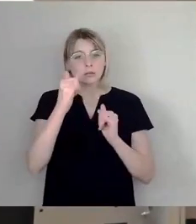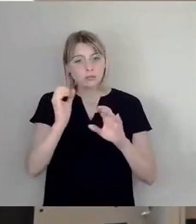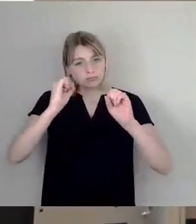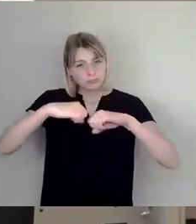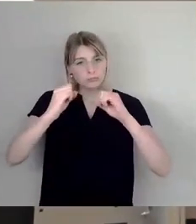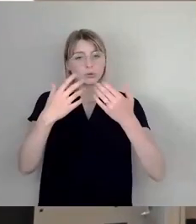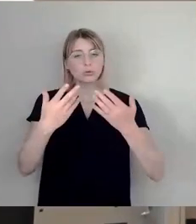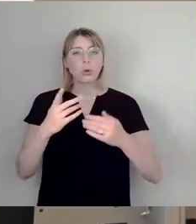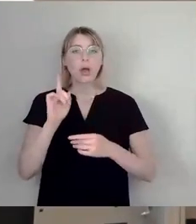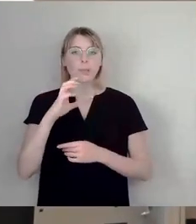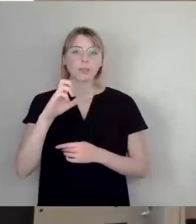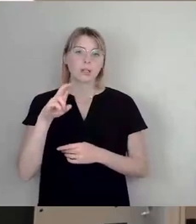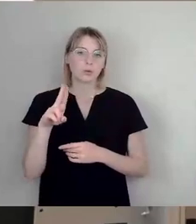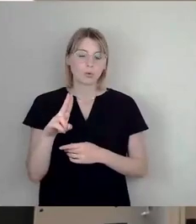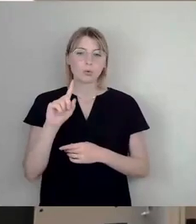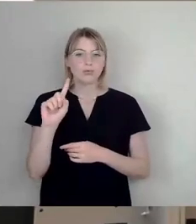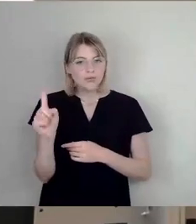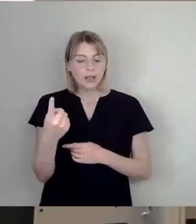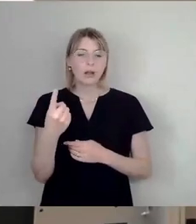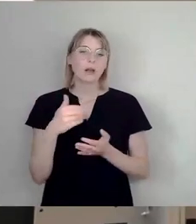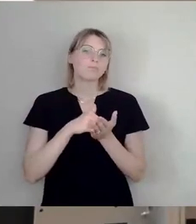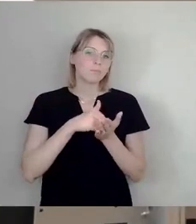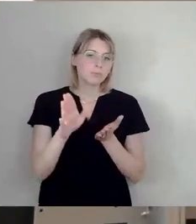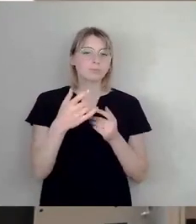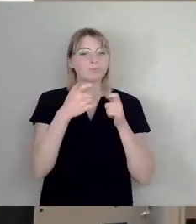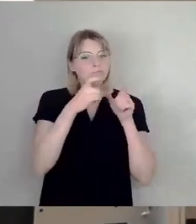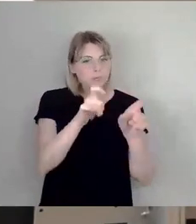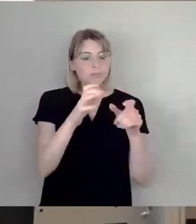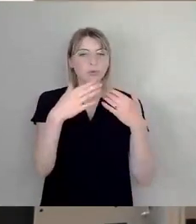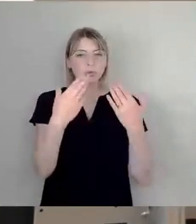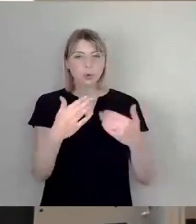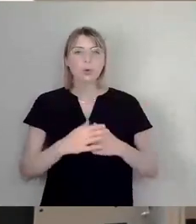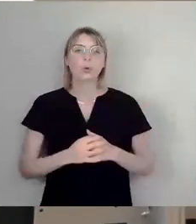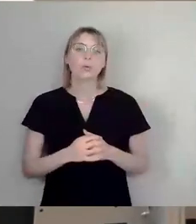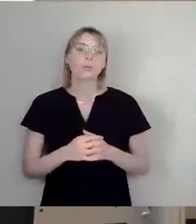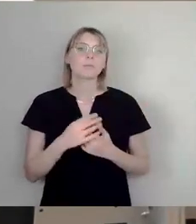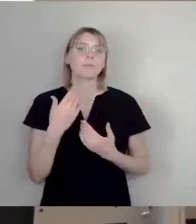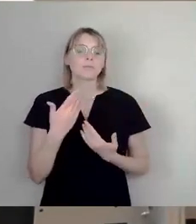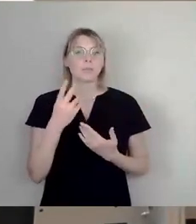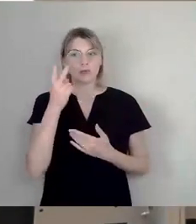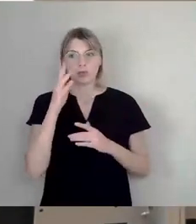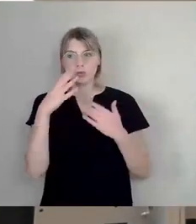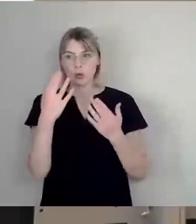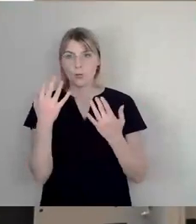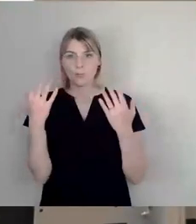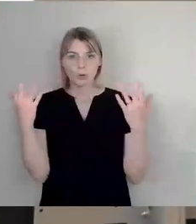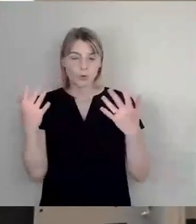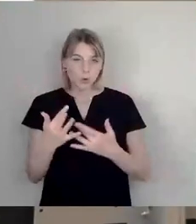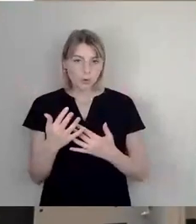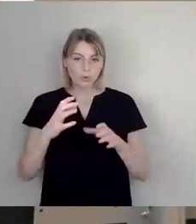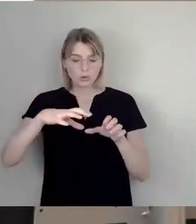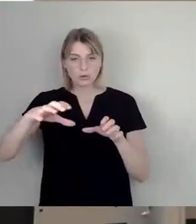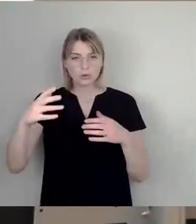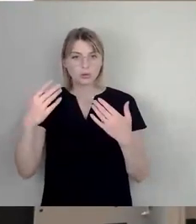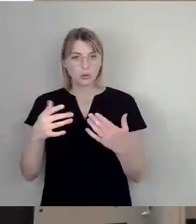hat es verhindert, zu verhindern, verstanden, dass diese Begrünungssatzung von diesem Stadtrat noch verabschiedet